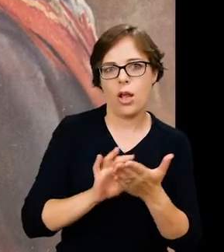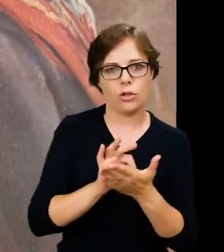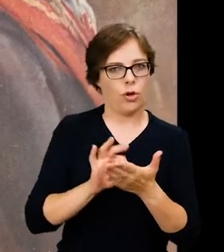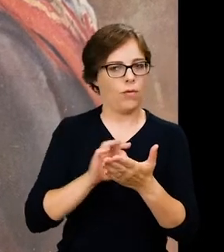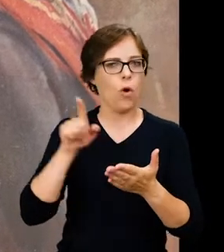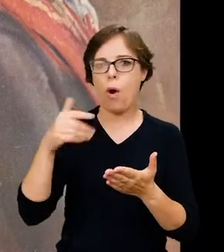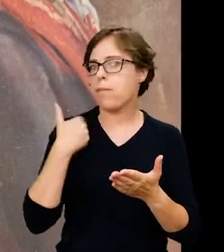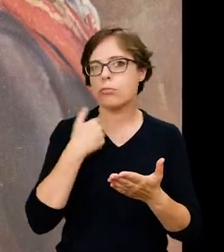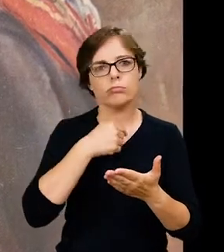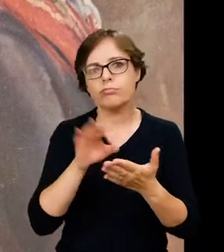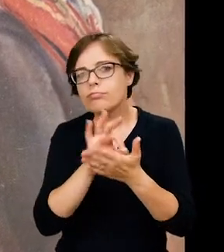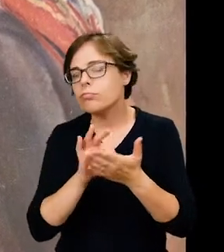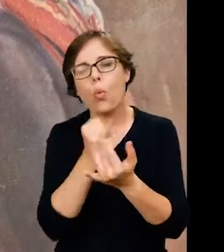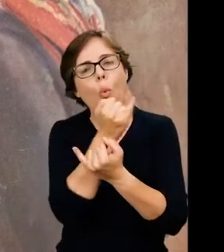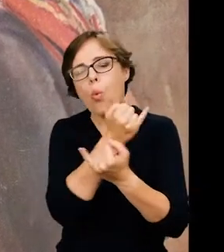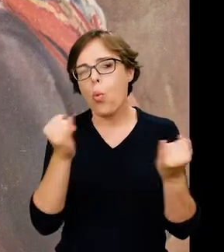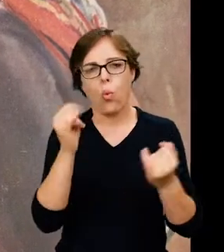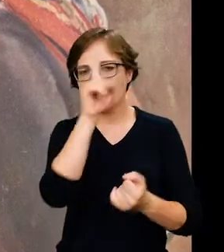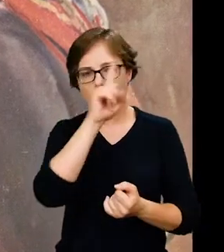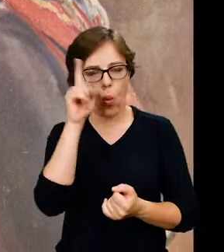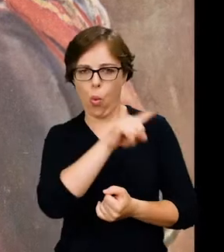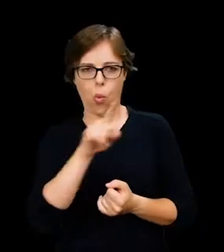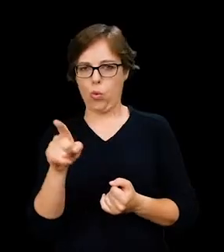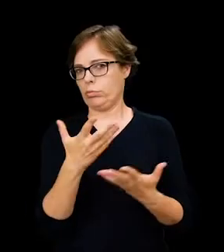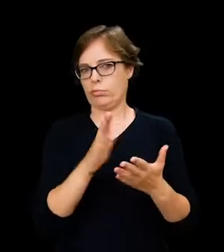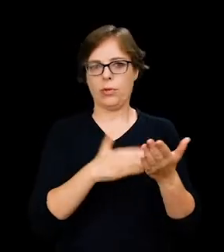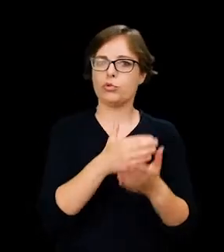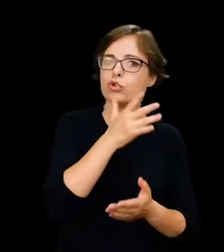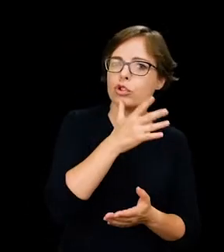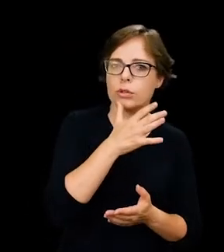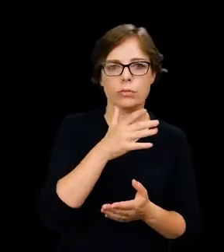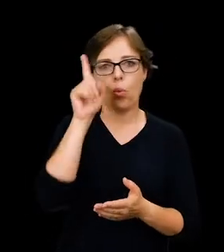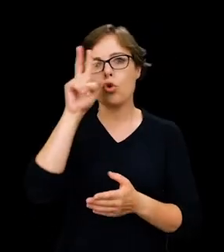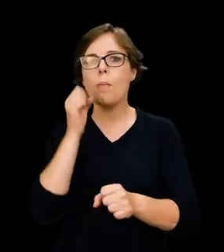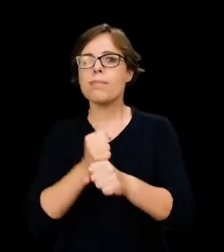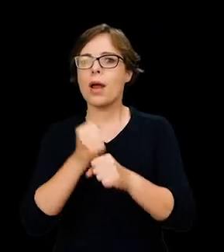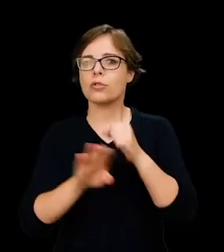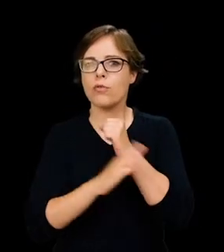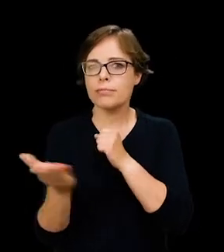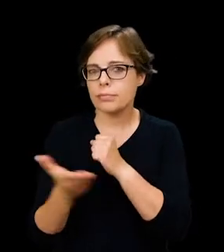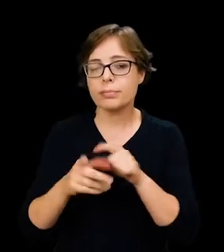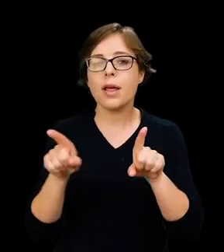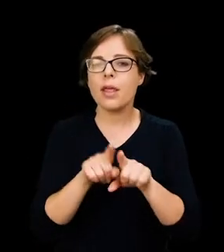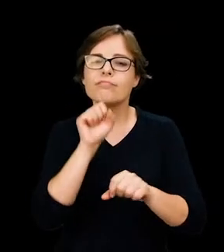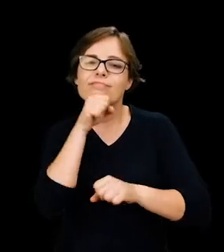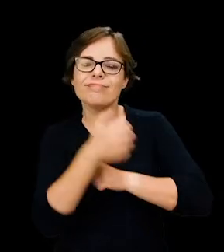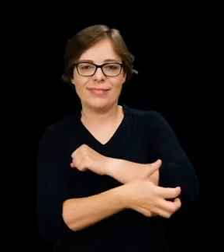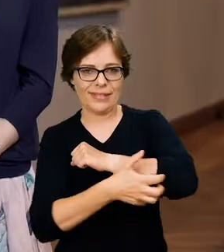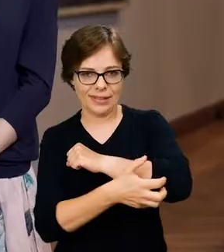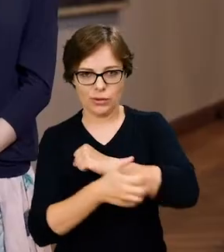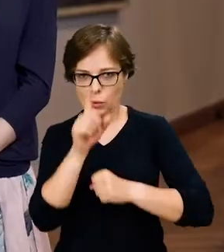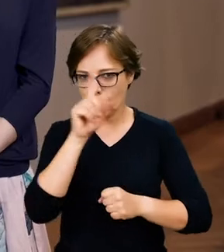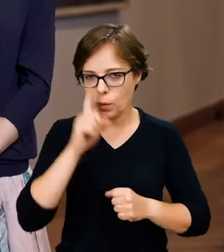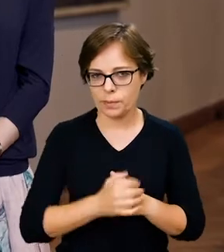utrwalał rozmaite typy społeczne Żydów, drwali czy starych dziadów w kruchcie.